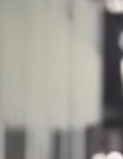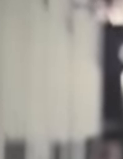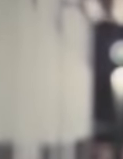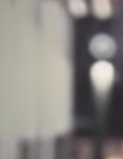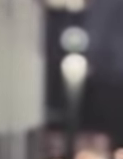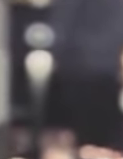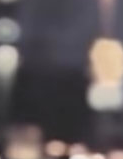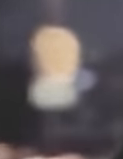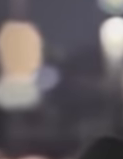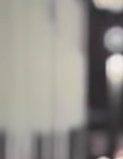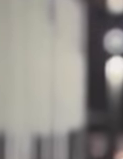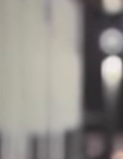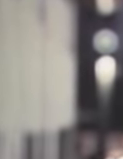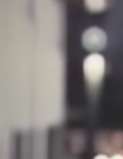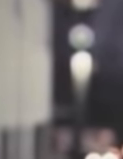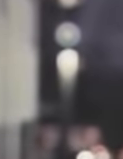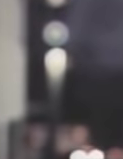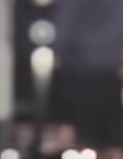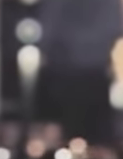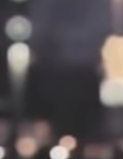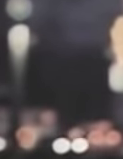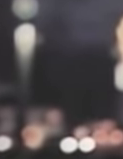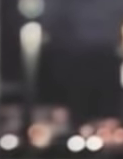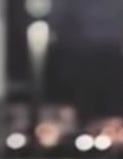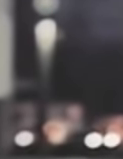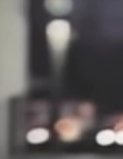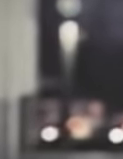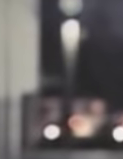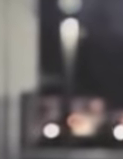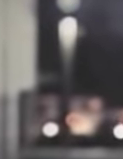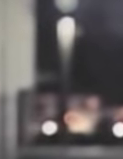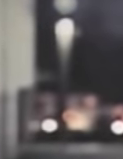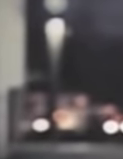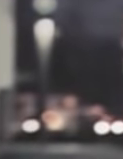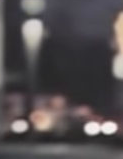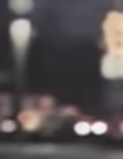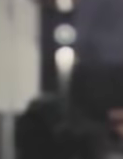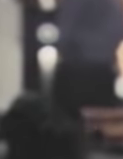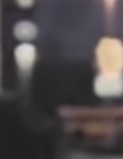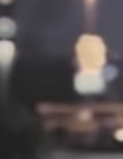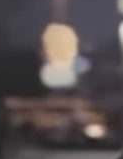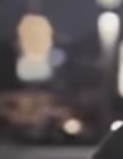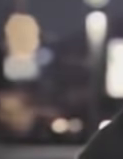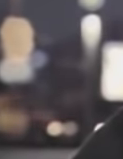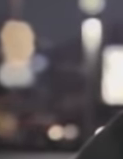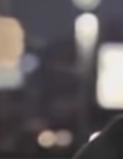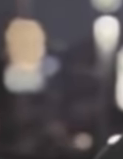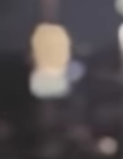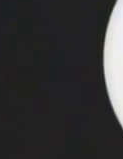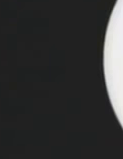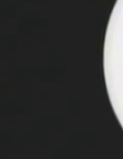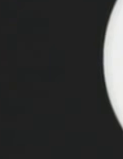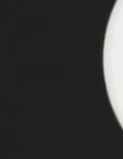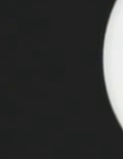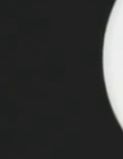Kupovinom posebnog belog tanjira pomažete da se za svakog od njih obezbedi bar po jedan obrok. Pokažimo da nam je sal, hrana